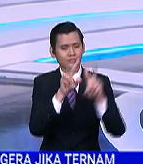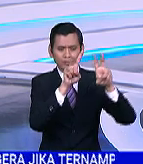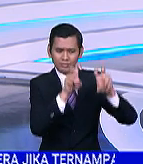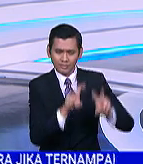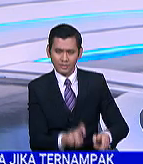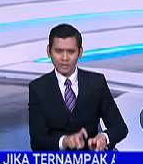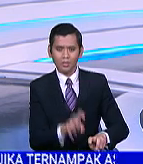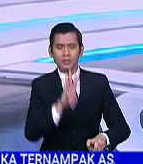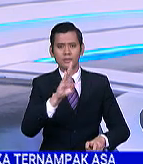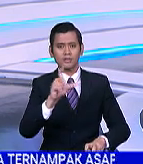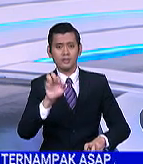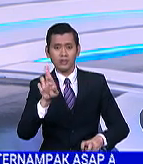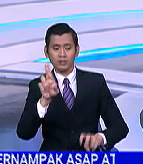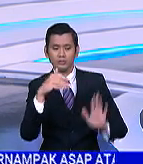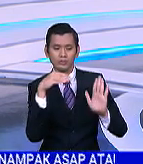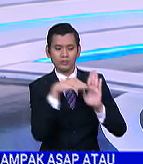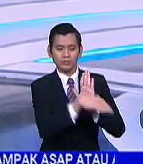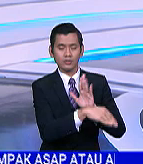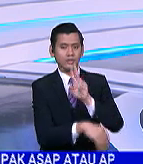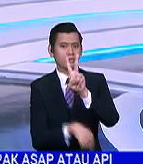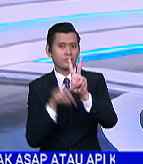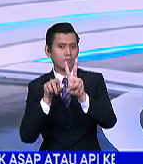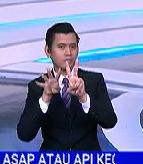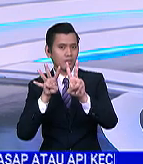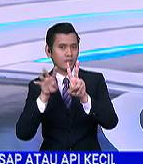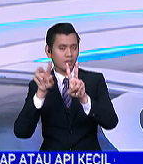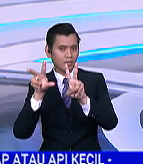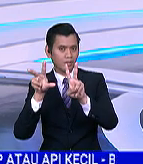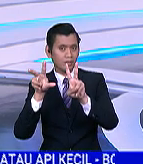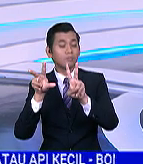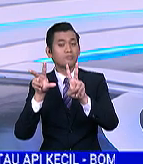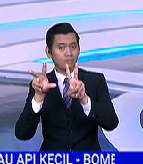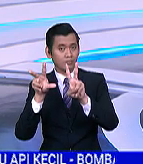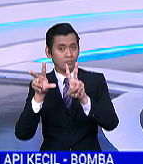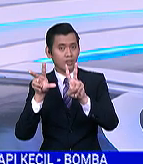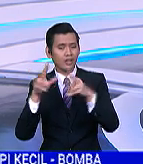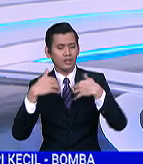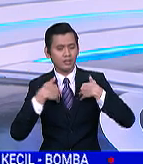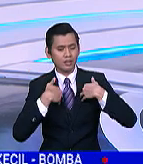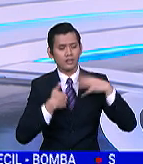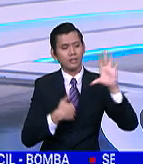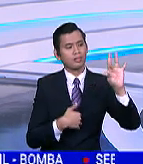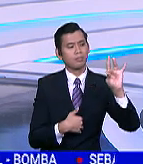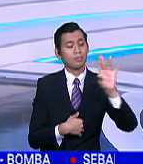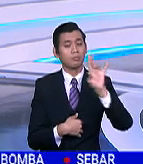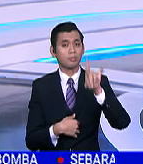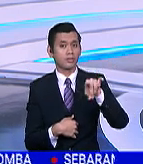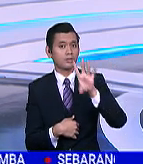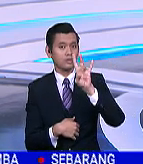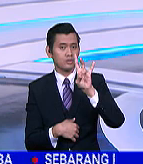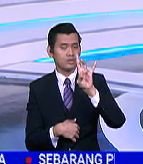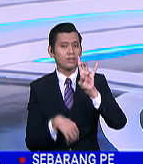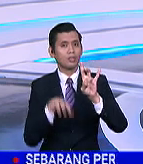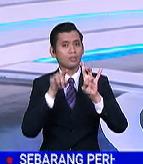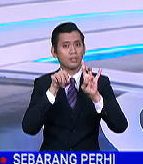BCI susut 24.3 mata untuk berada pada 87.5 mata pada suku